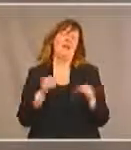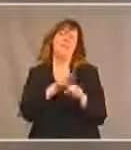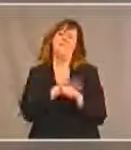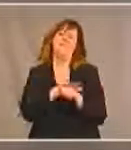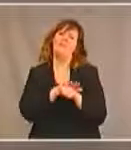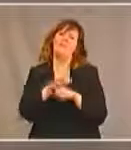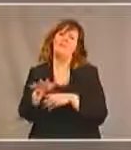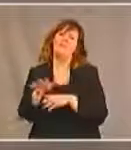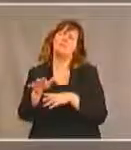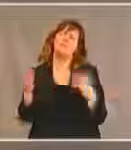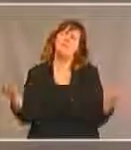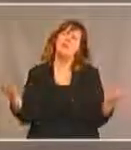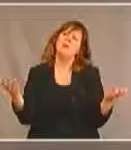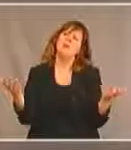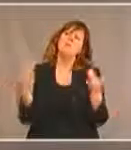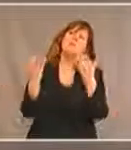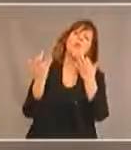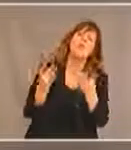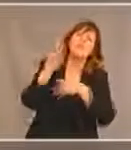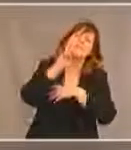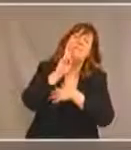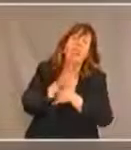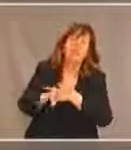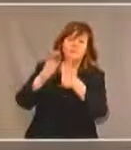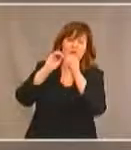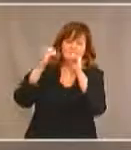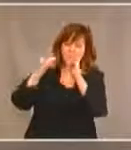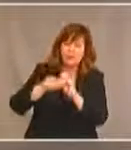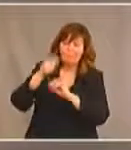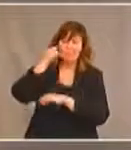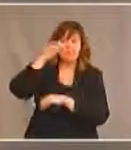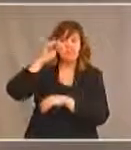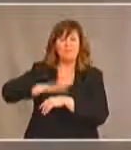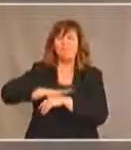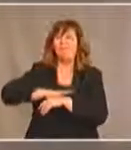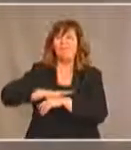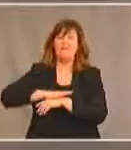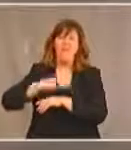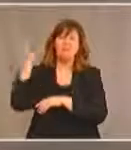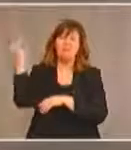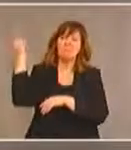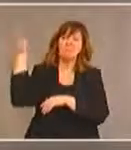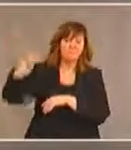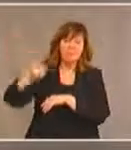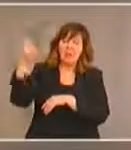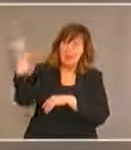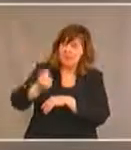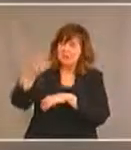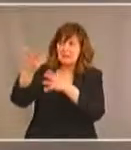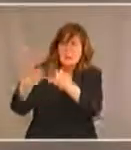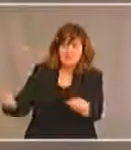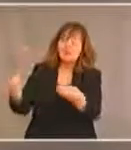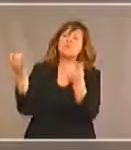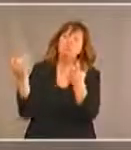détermination des nombres réels de femmes assassinées disparues. Plusieurs